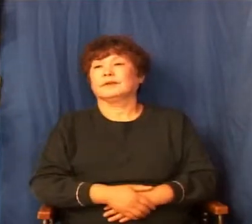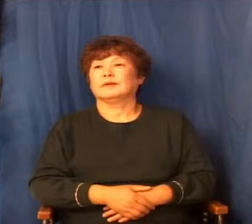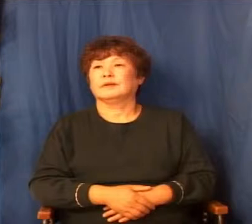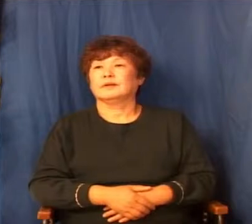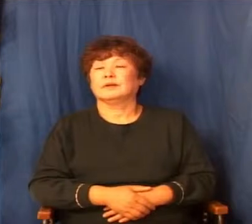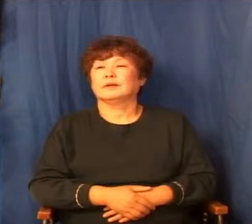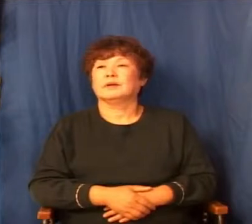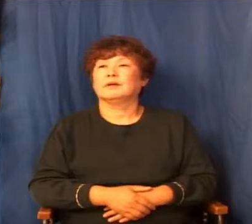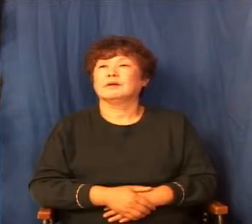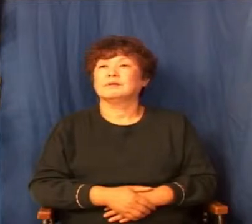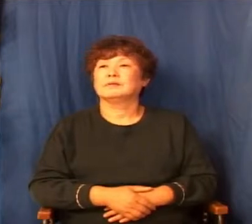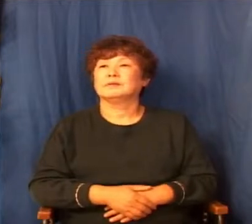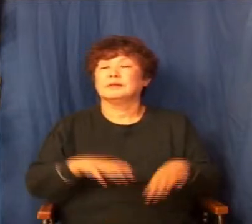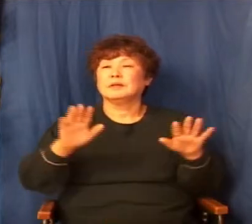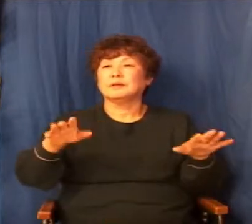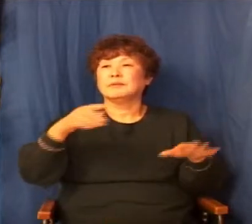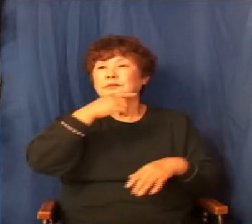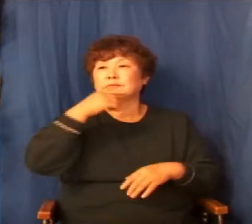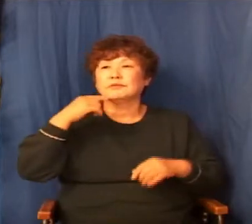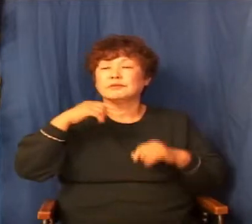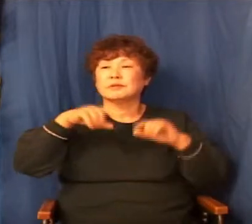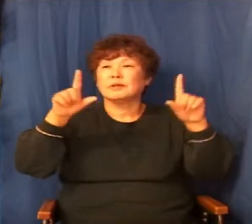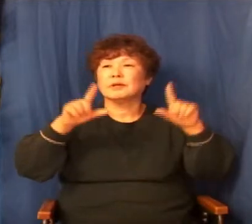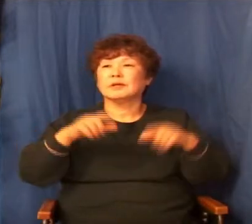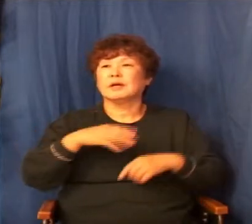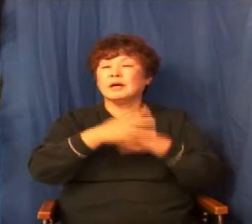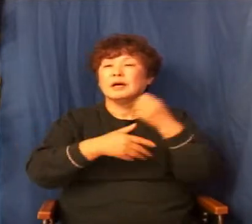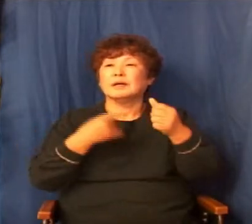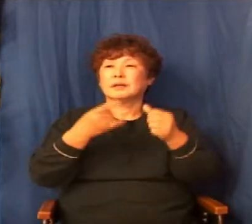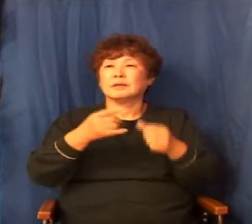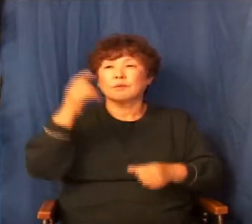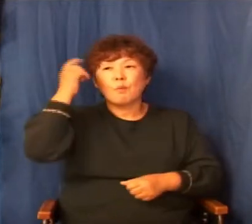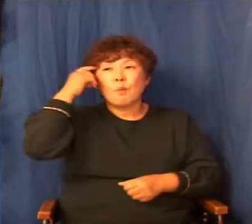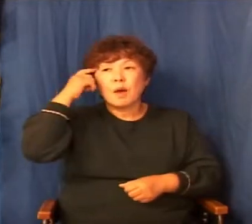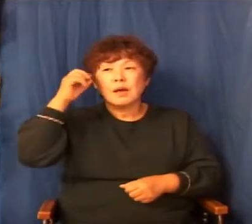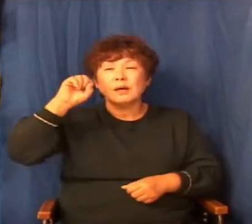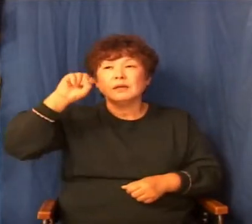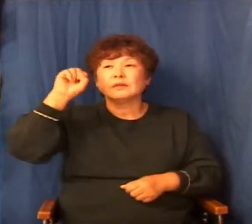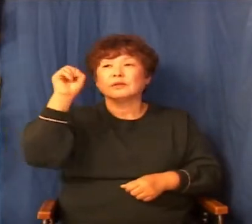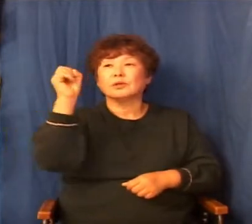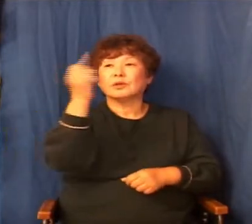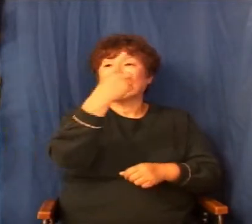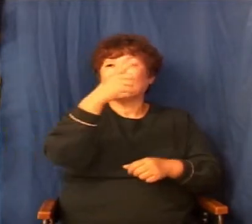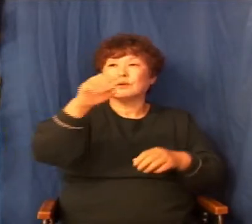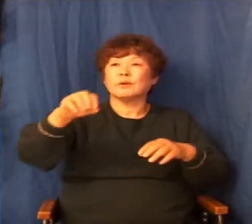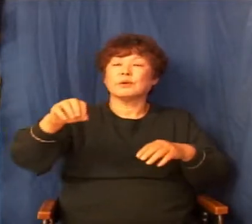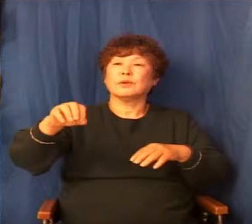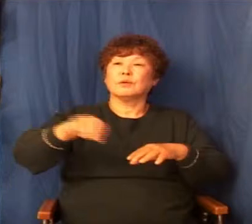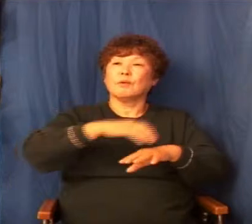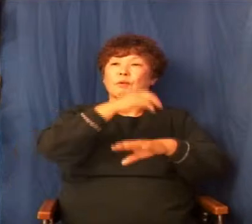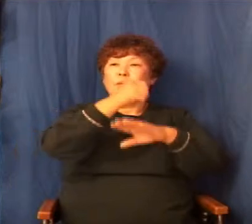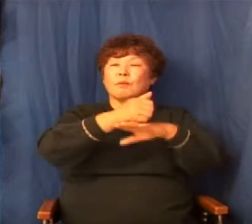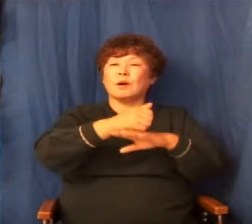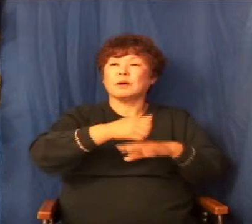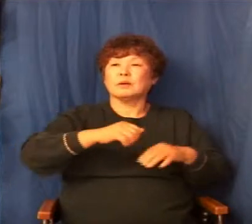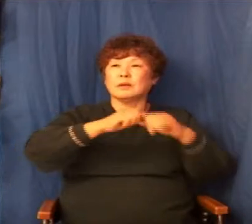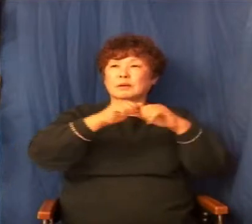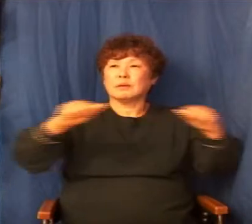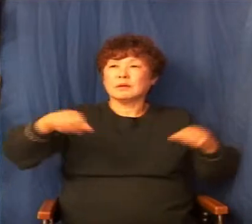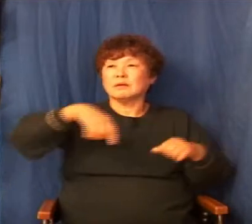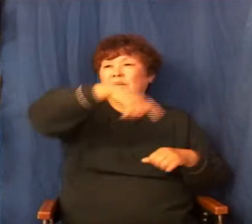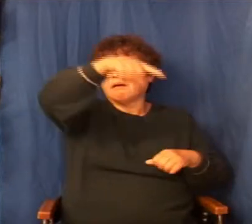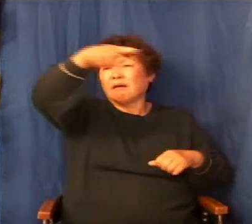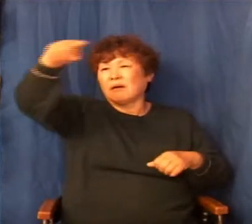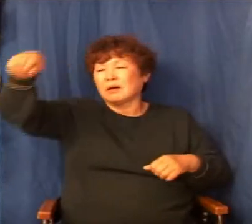이번 주일날에는 하나님께서 왜 다윗을 그렇게 광야에서 뺑뺑이 돌렸나 그거에 대해서 좀